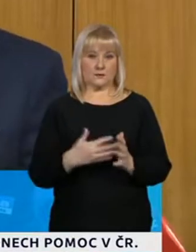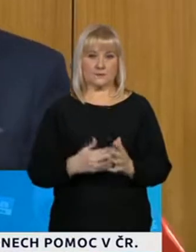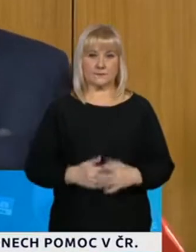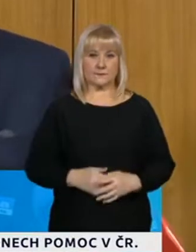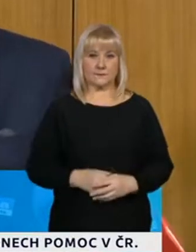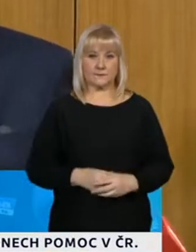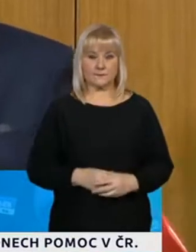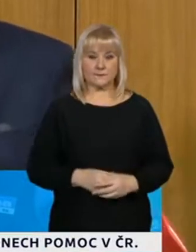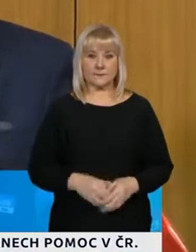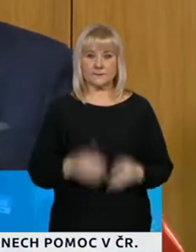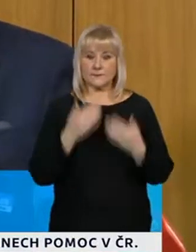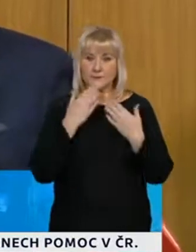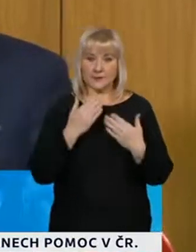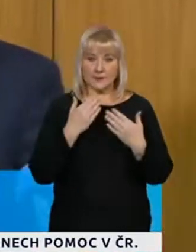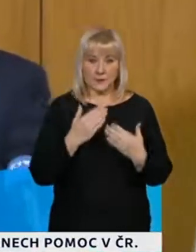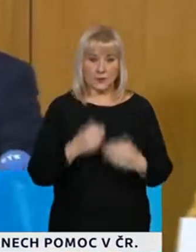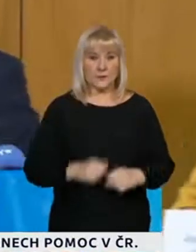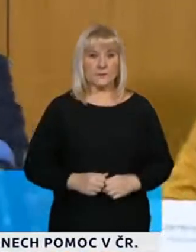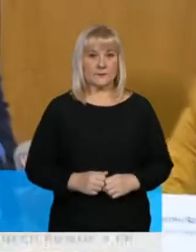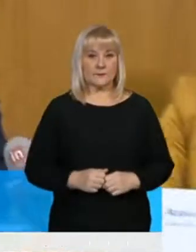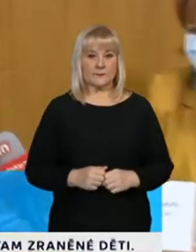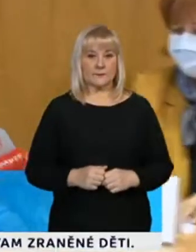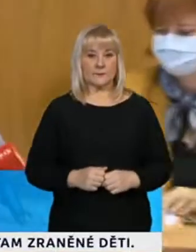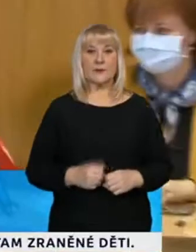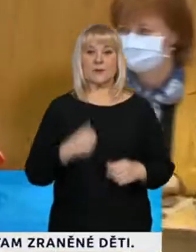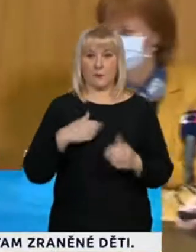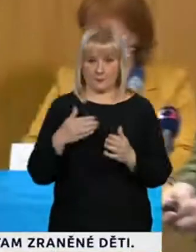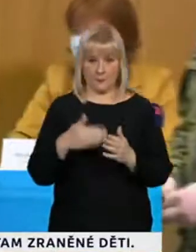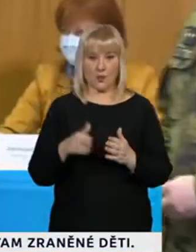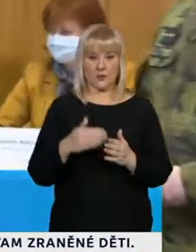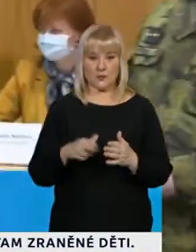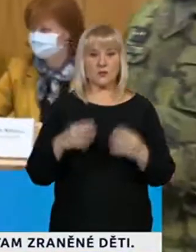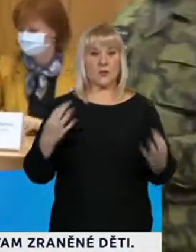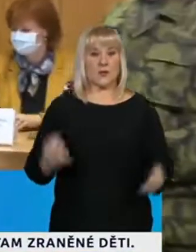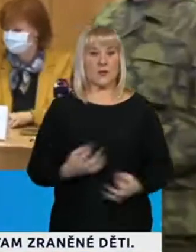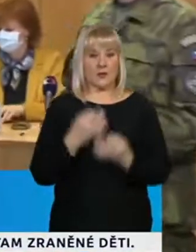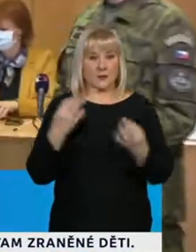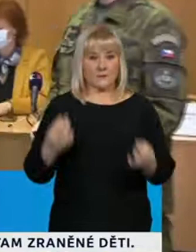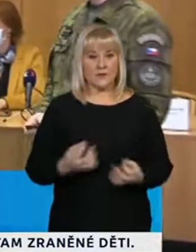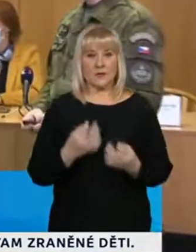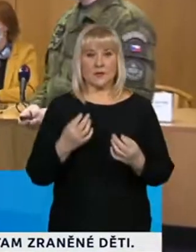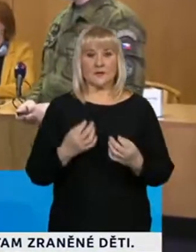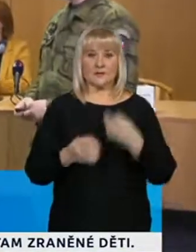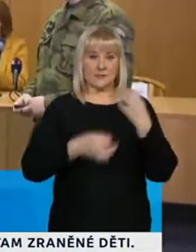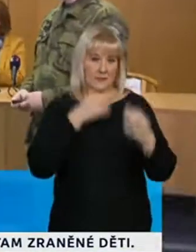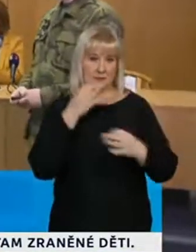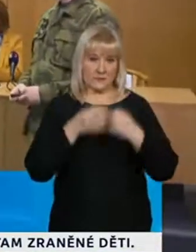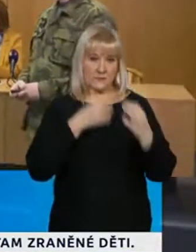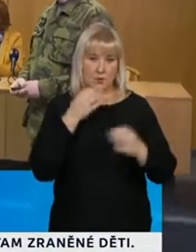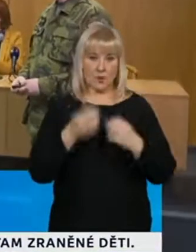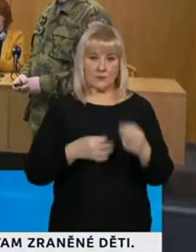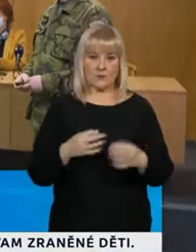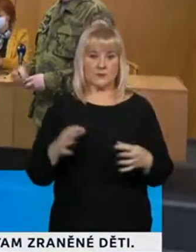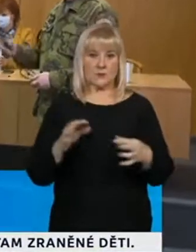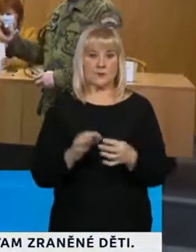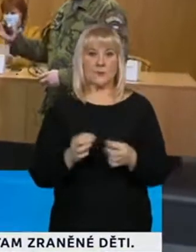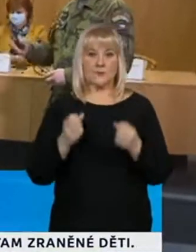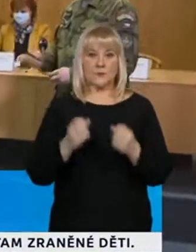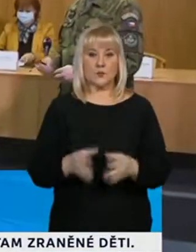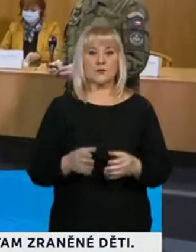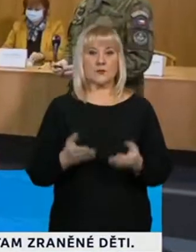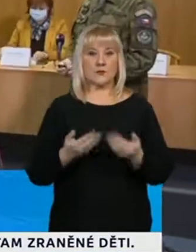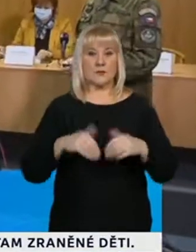Děkuji, pana ministře, za slovo. Tak já bych pokračoval, co se týká souhodné informace k zpuštění dobrovolného